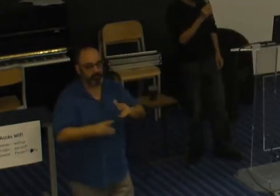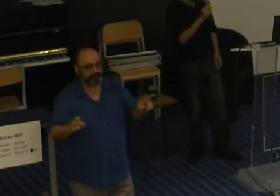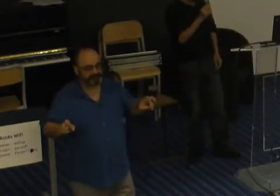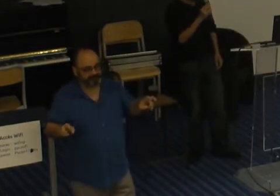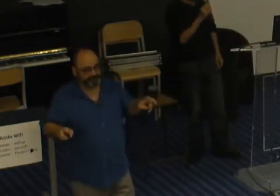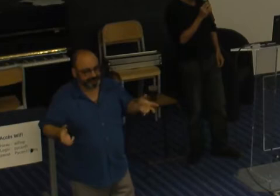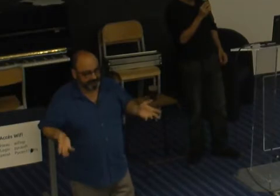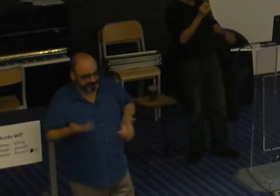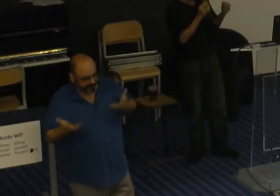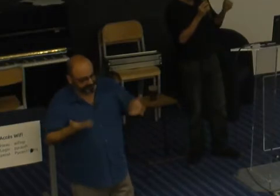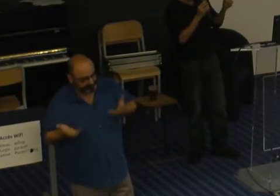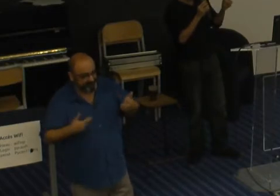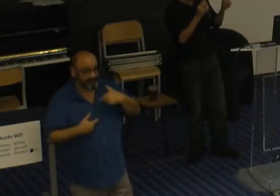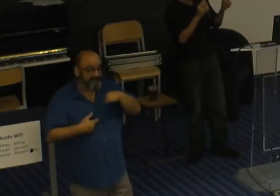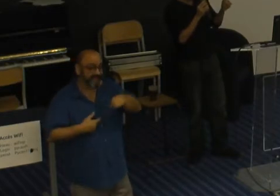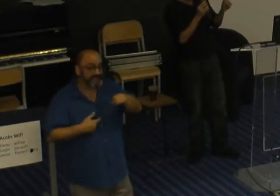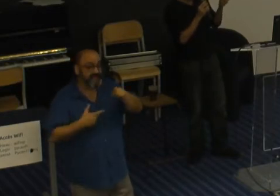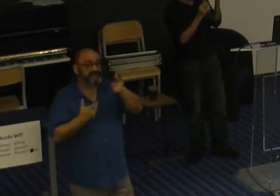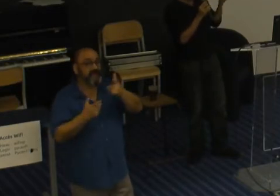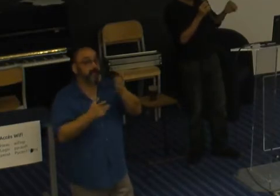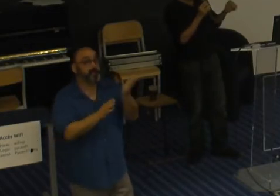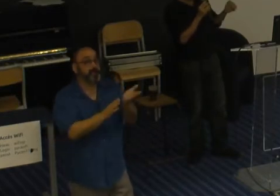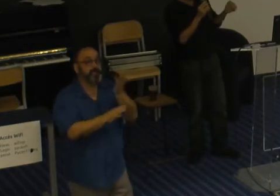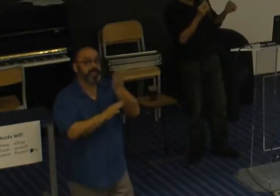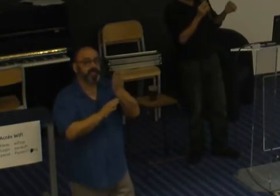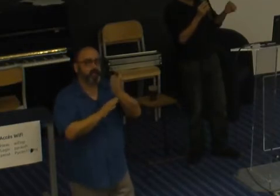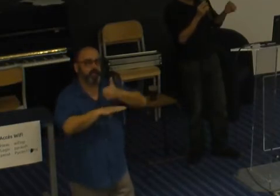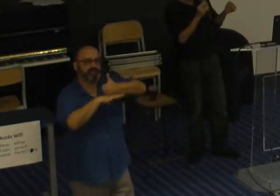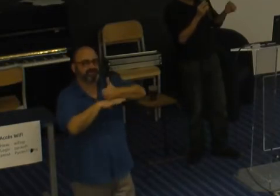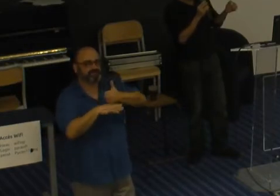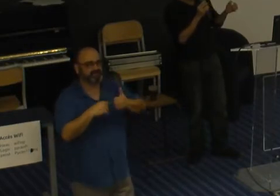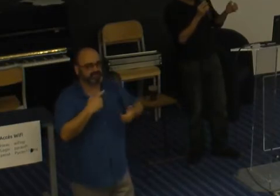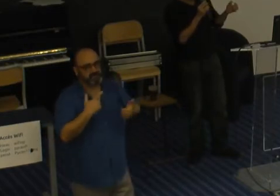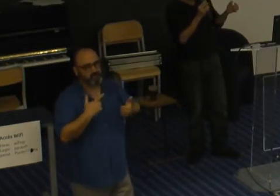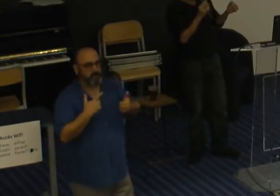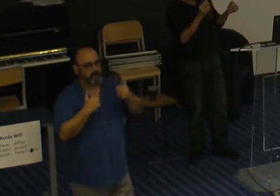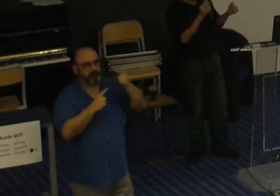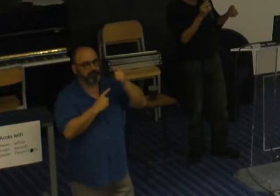mais ce mythe de la méritocratie est nocif. Pourquoi ? Parce que tout simplement, en fait,